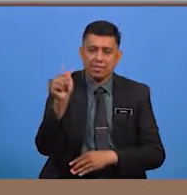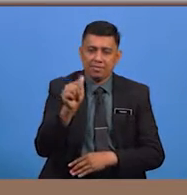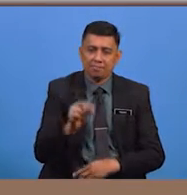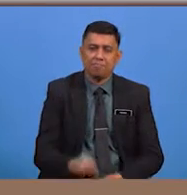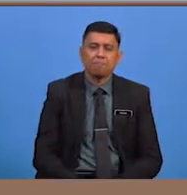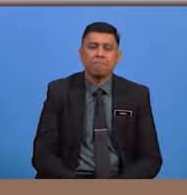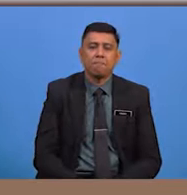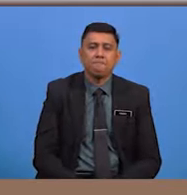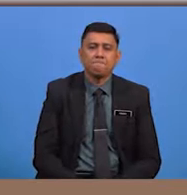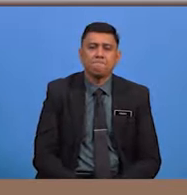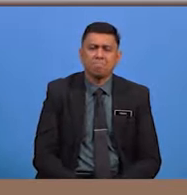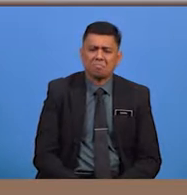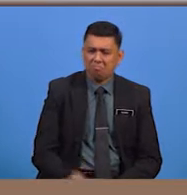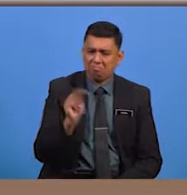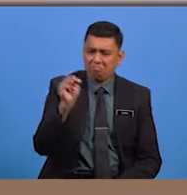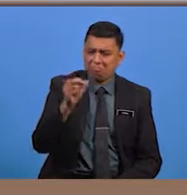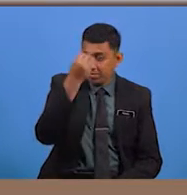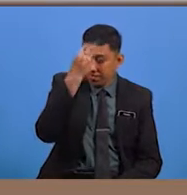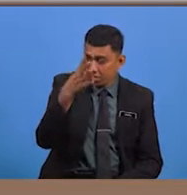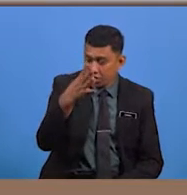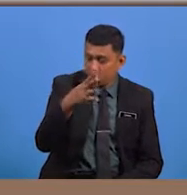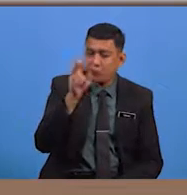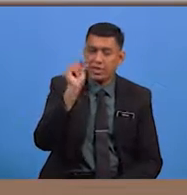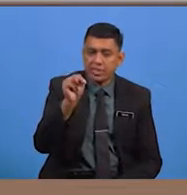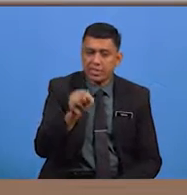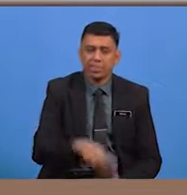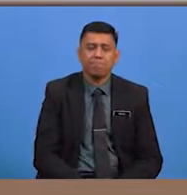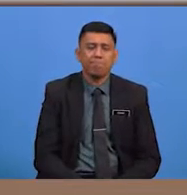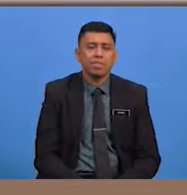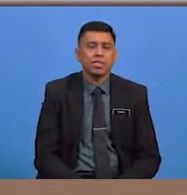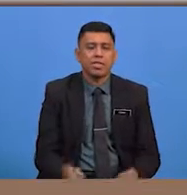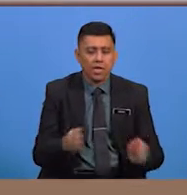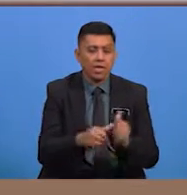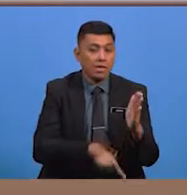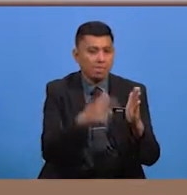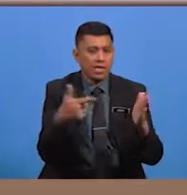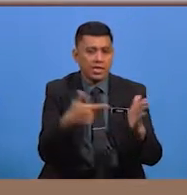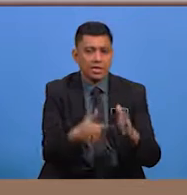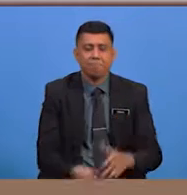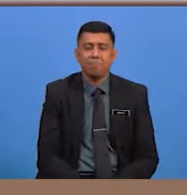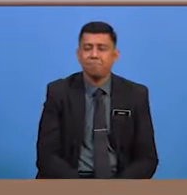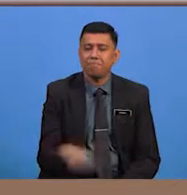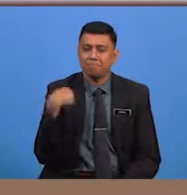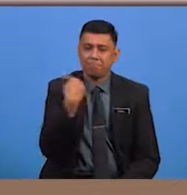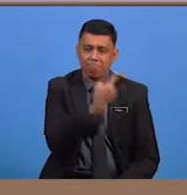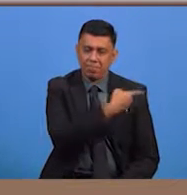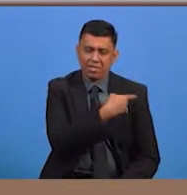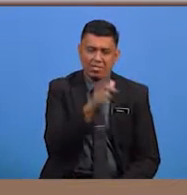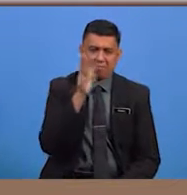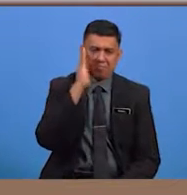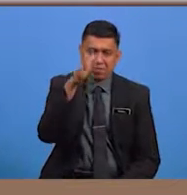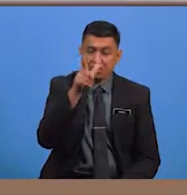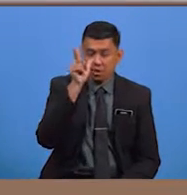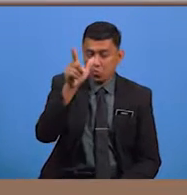lebih lanjut ketika aktiviti pengukuhan nanti Sekarang, kita akan lihat